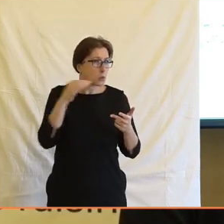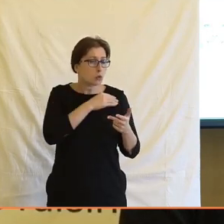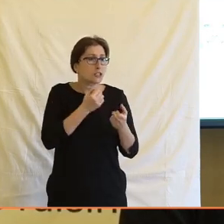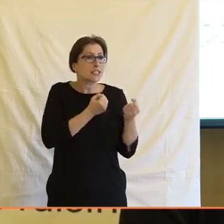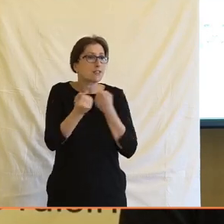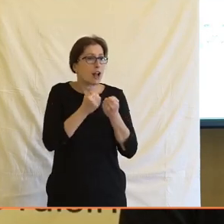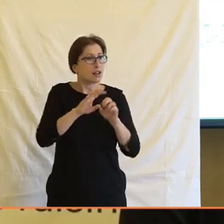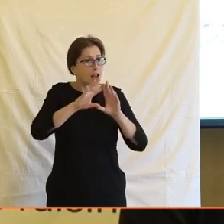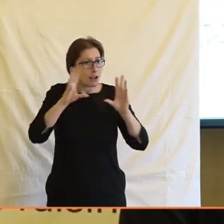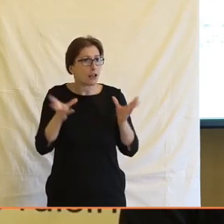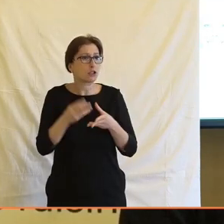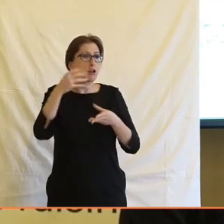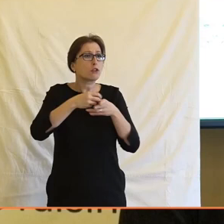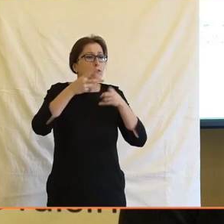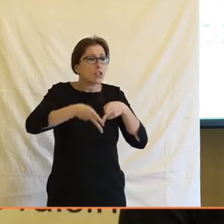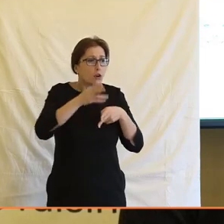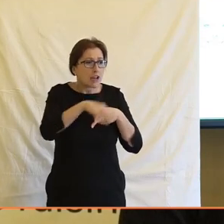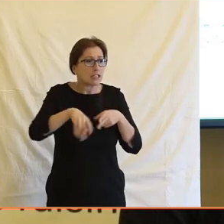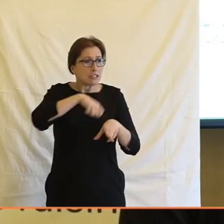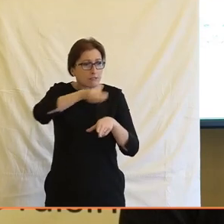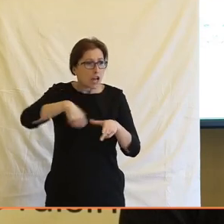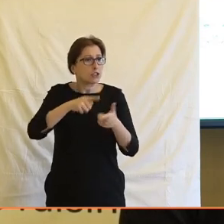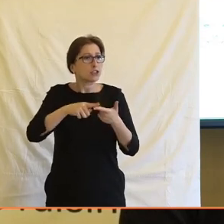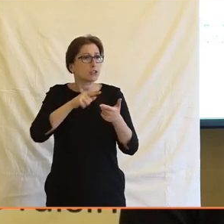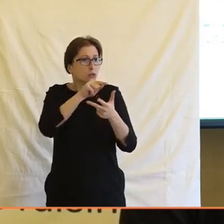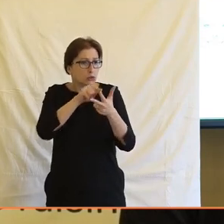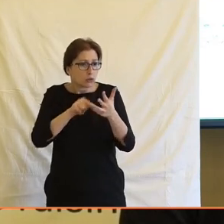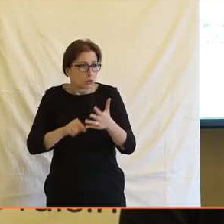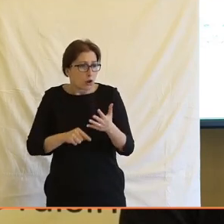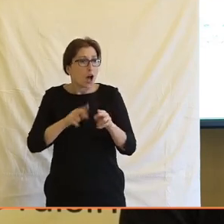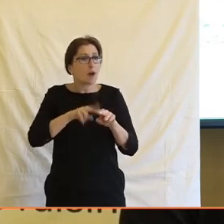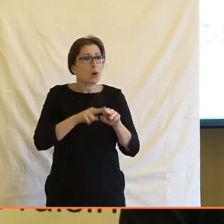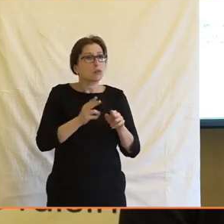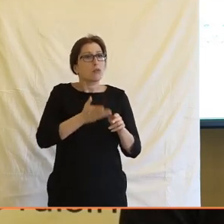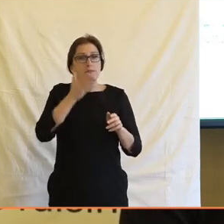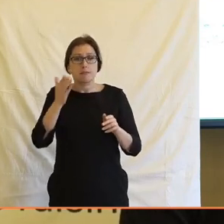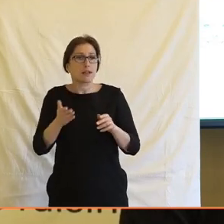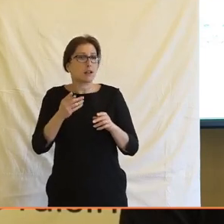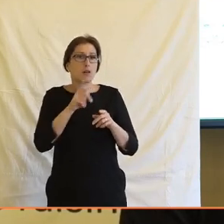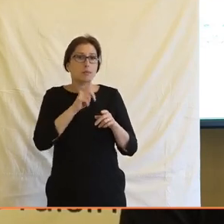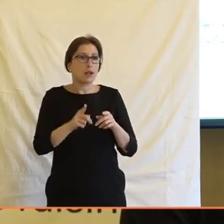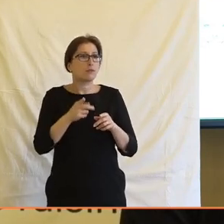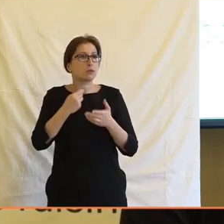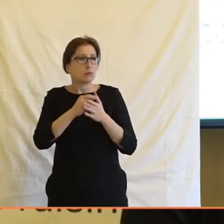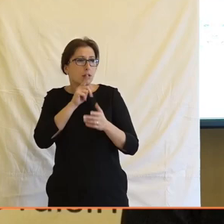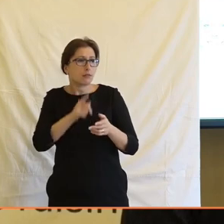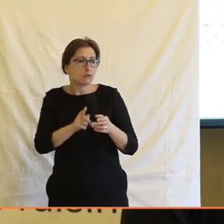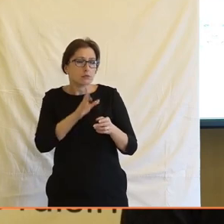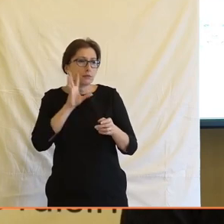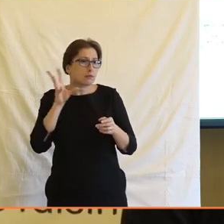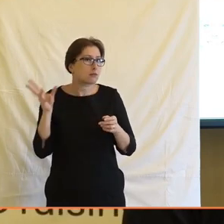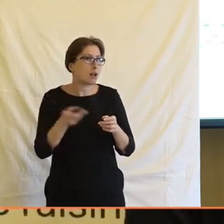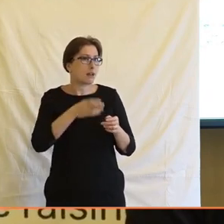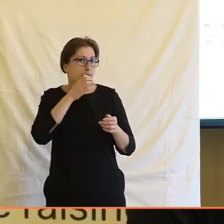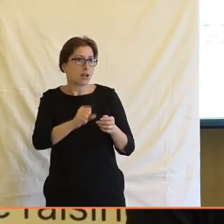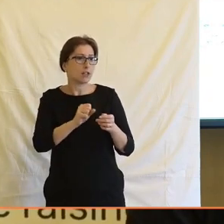zvládají všechno, včetně výchovy dětí, vaření a podobně, a vedle toho jsou prostě strašně s vysokým sexepílem a prostě všechno,